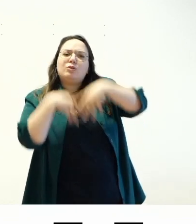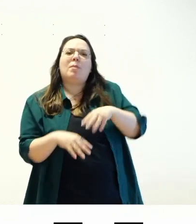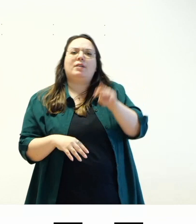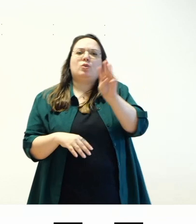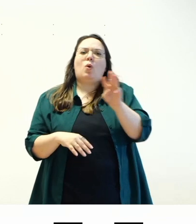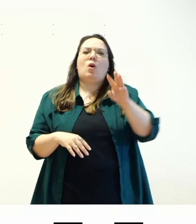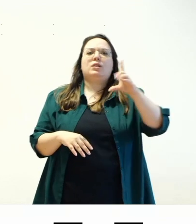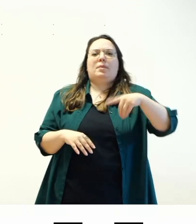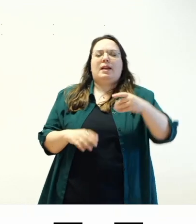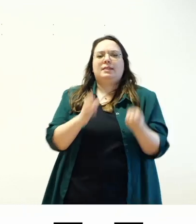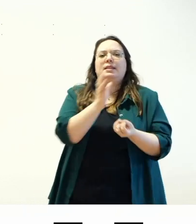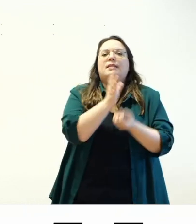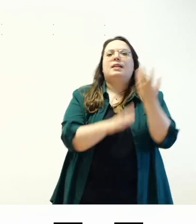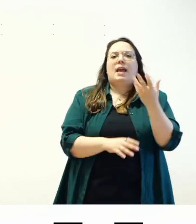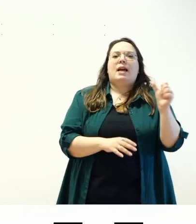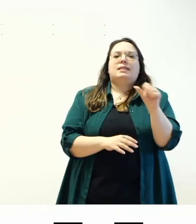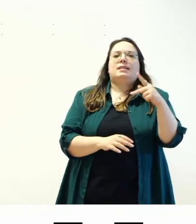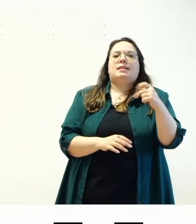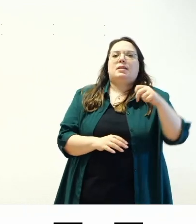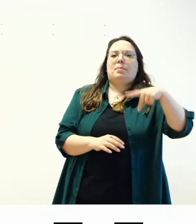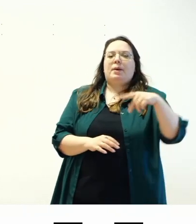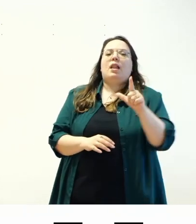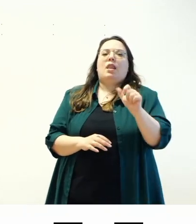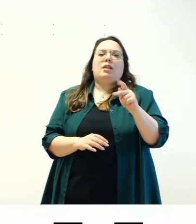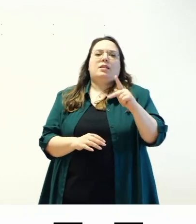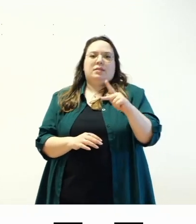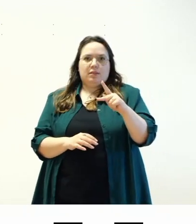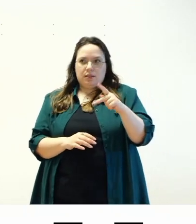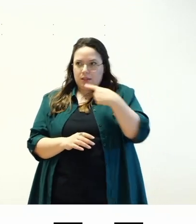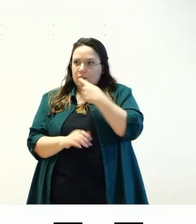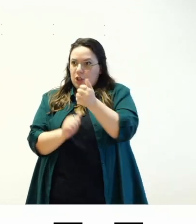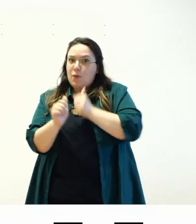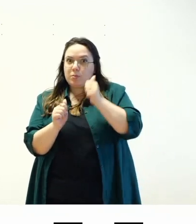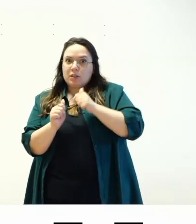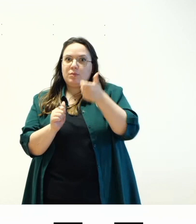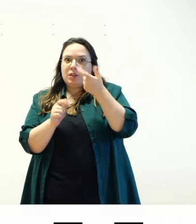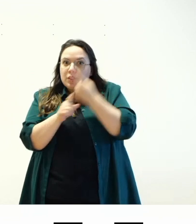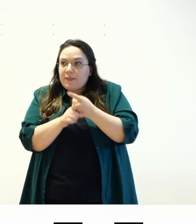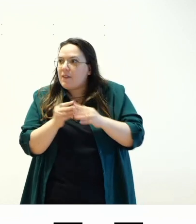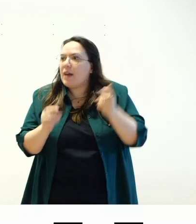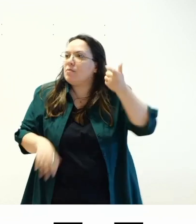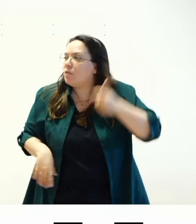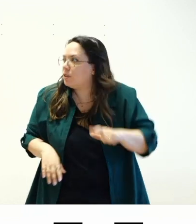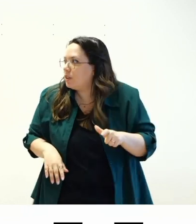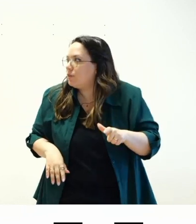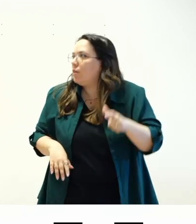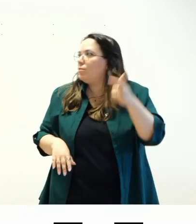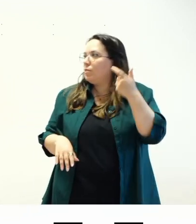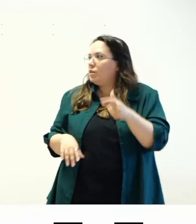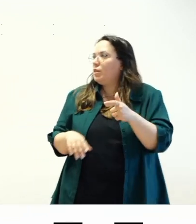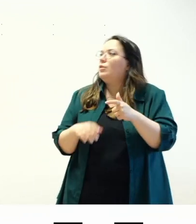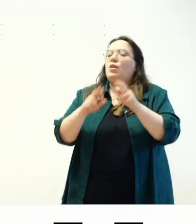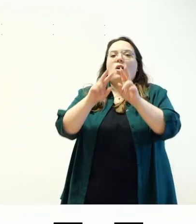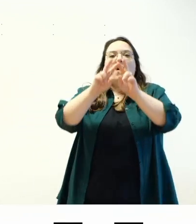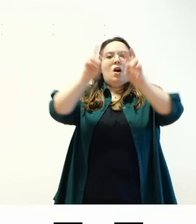skip link ed è quello che vi dicevo prima del fatto perché è uno degli esempi per cui un tema a blocchi